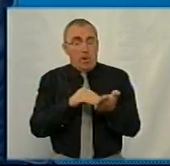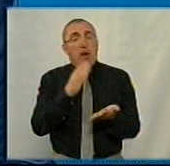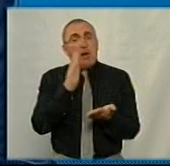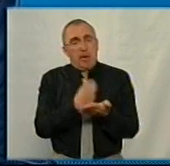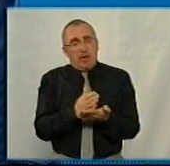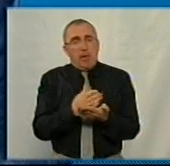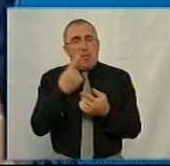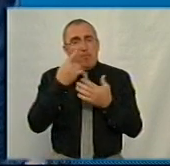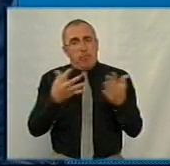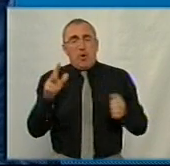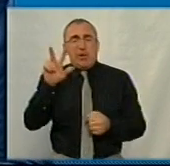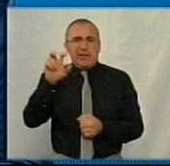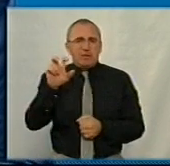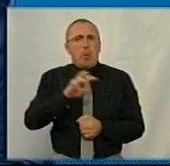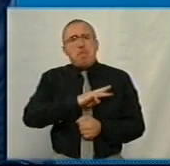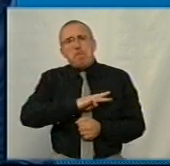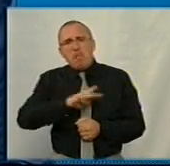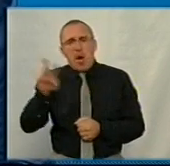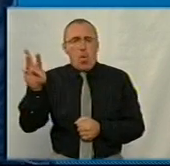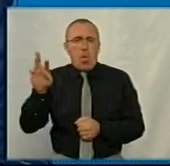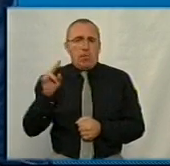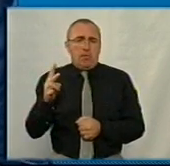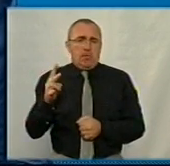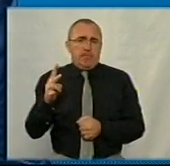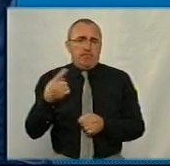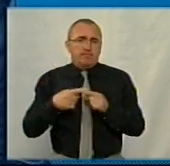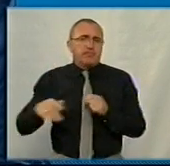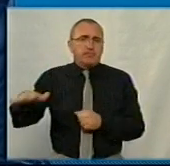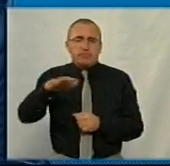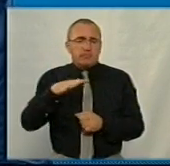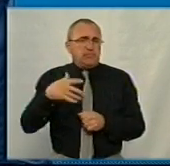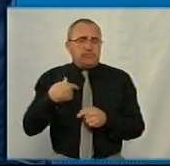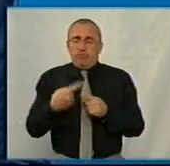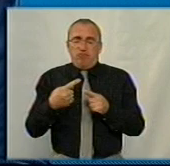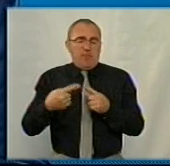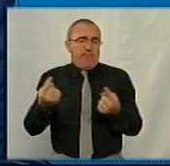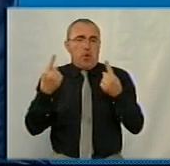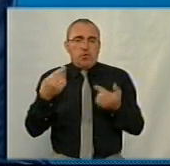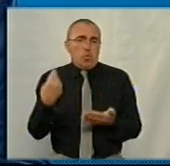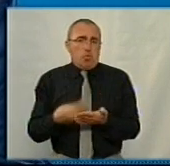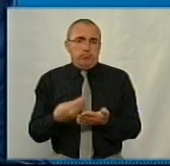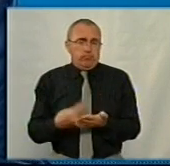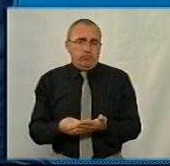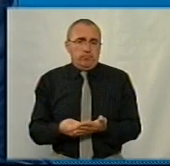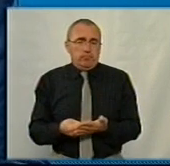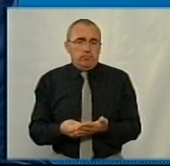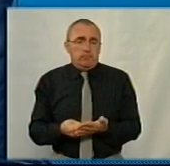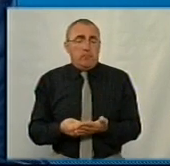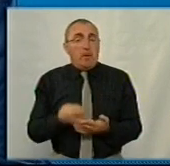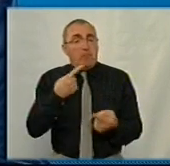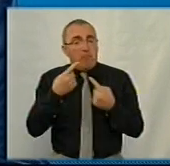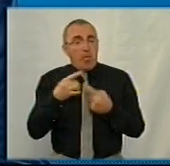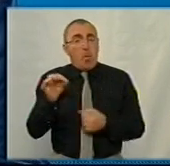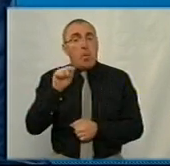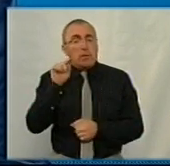вже там більше 300 мільйонів. Мова йде про те, що для нашого регіону це величезні гроші, але мова має вестися